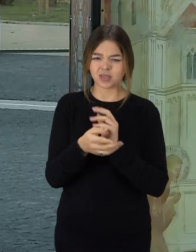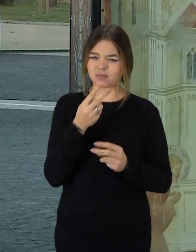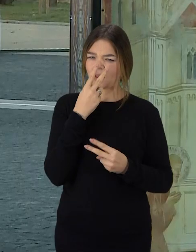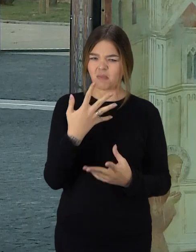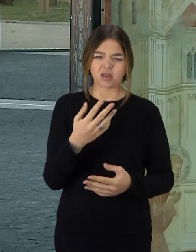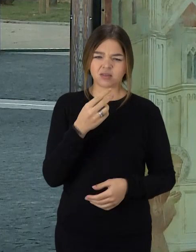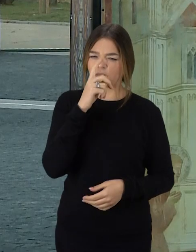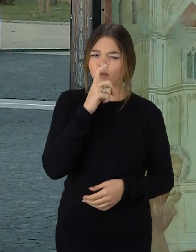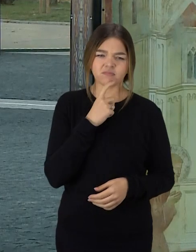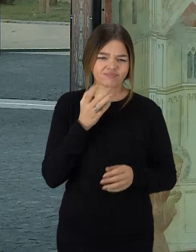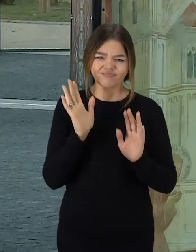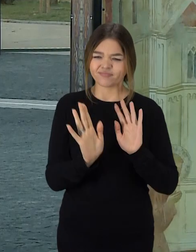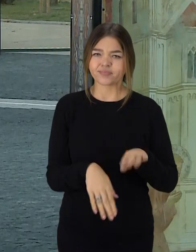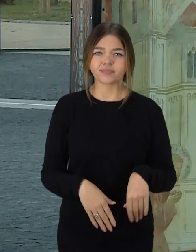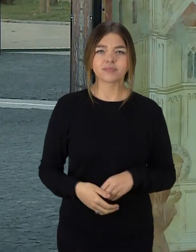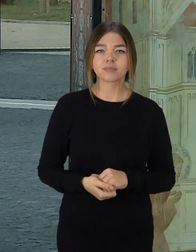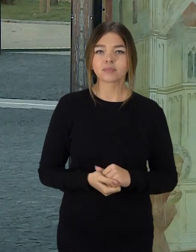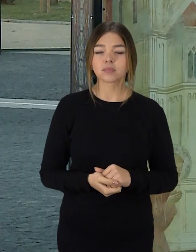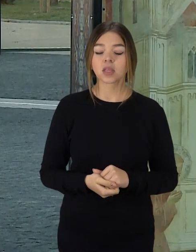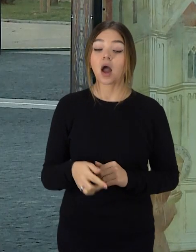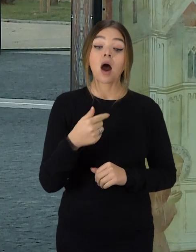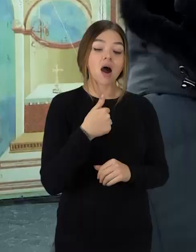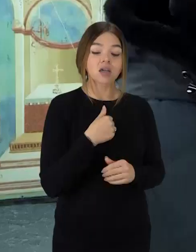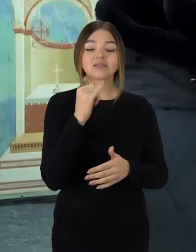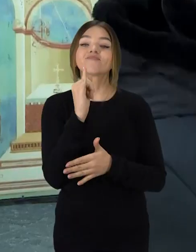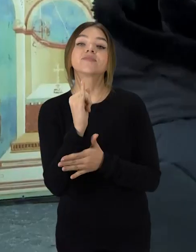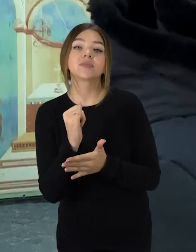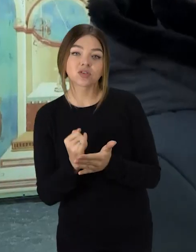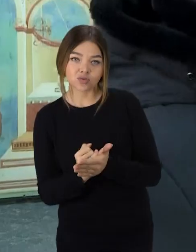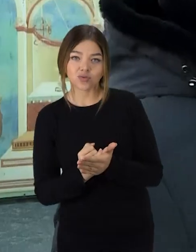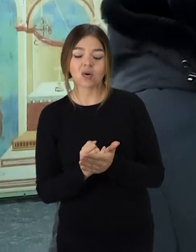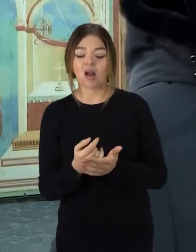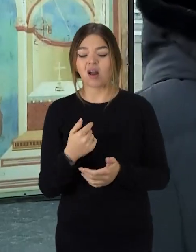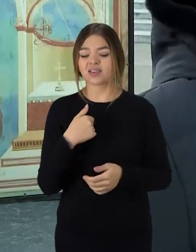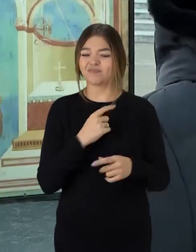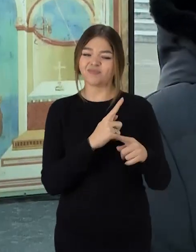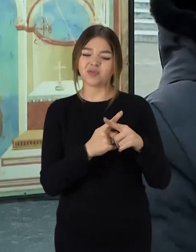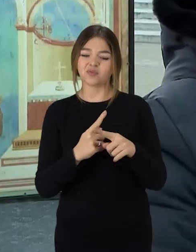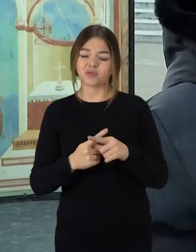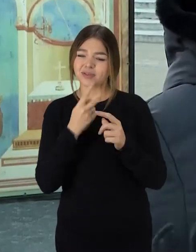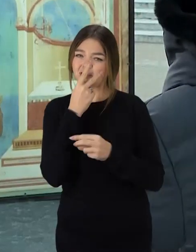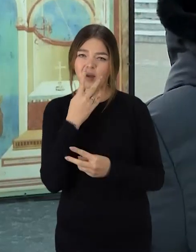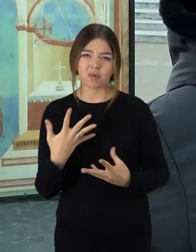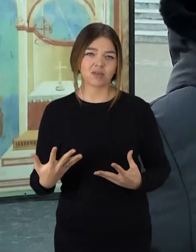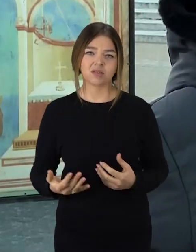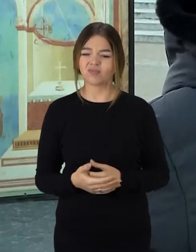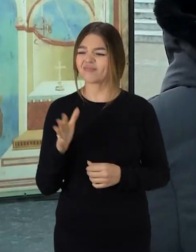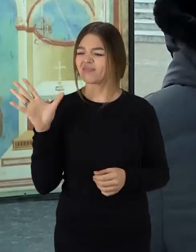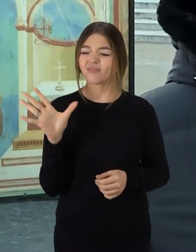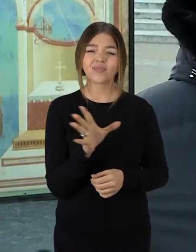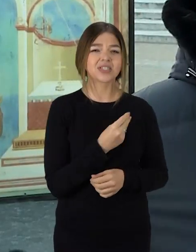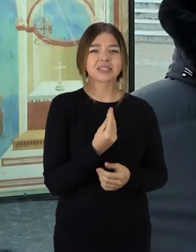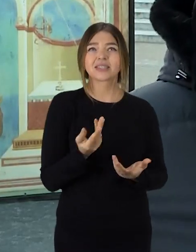nesupranta. Ir netikšių. Aš atsiprašau, būsiu nelabai pozityvi. Na, man čia viskas nėra